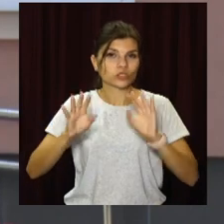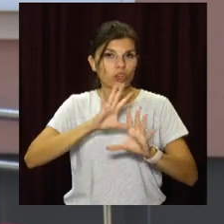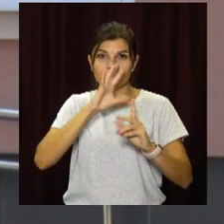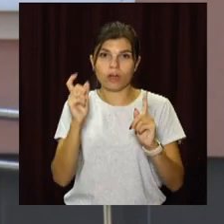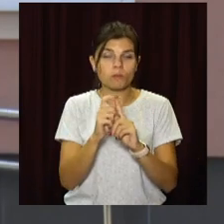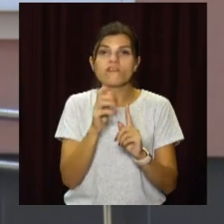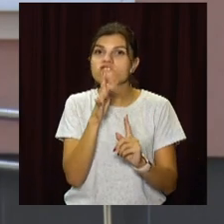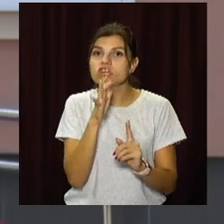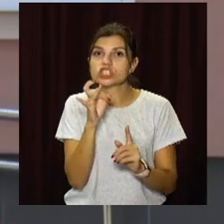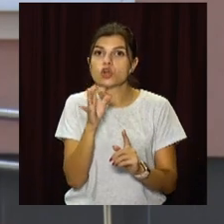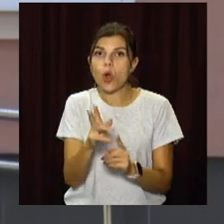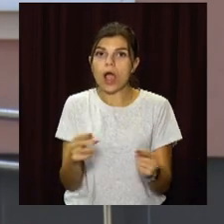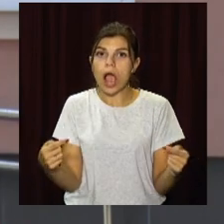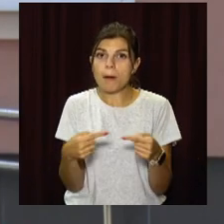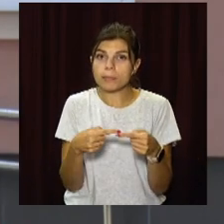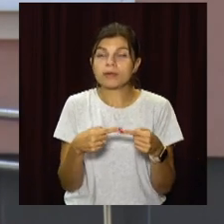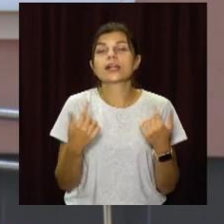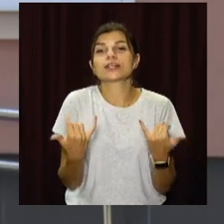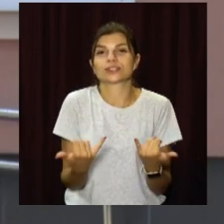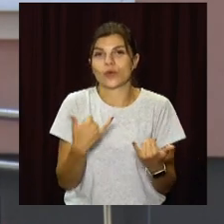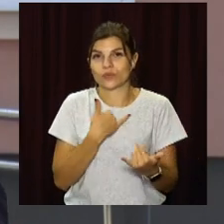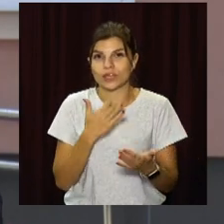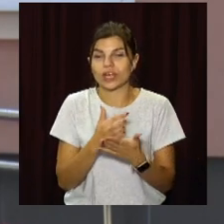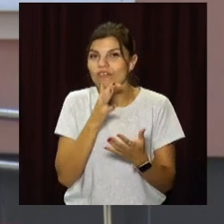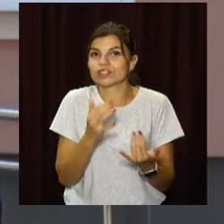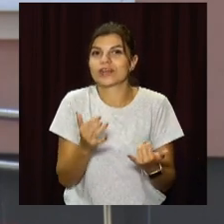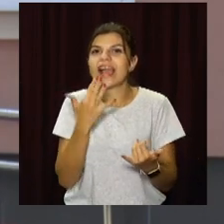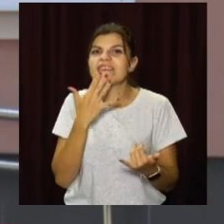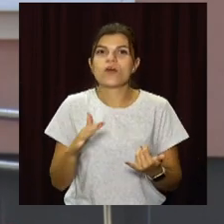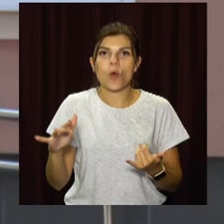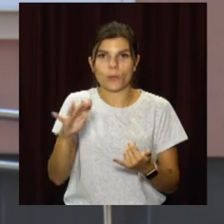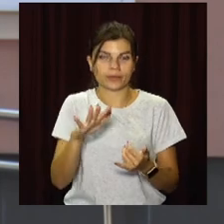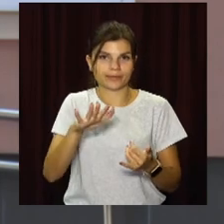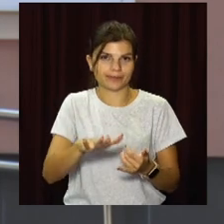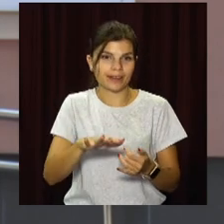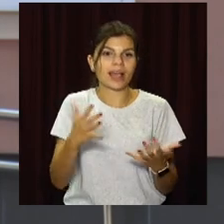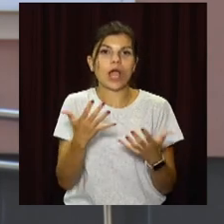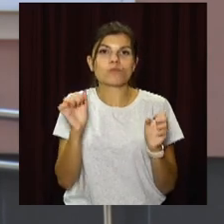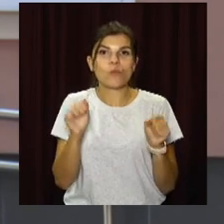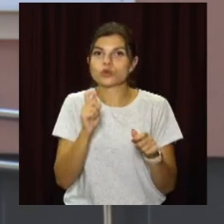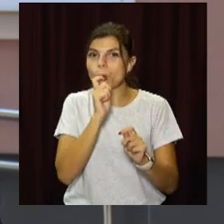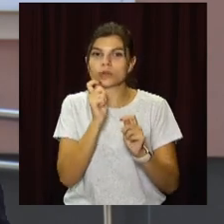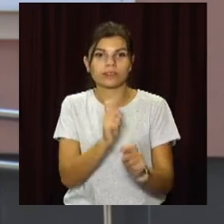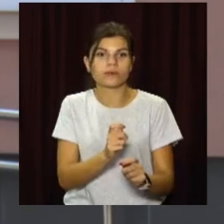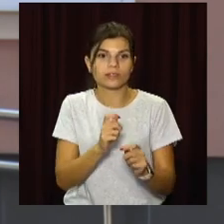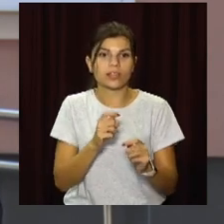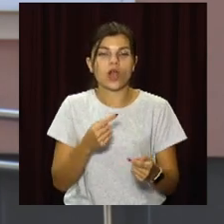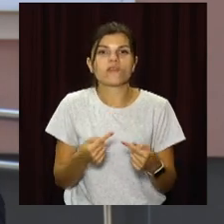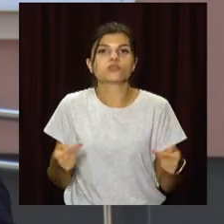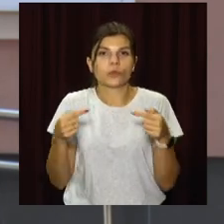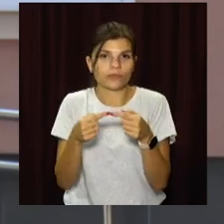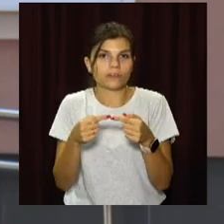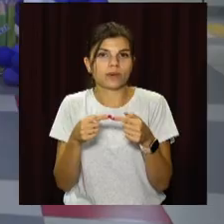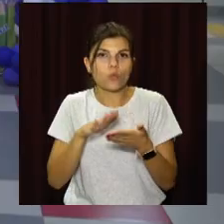строк. І сьогодні ми маємо сучасний європейський об'єкт, який може подарувати відповідні умови